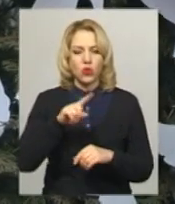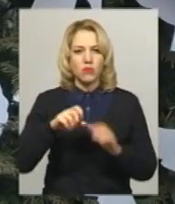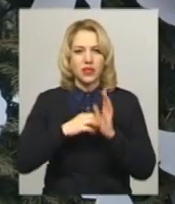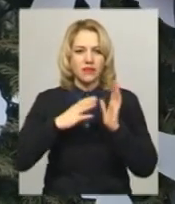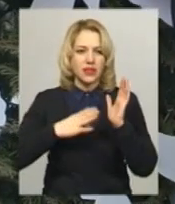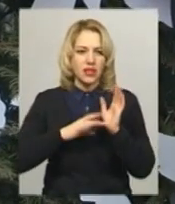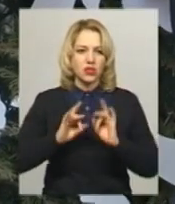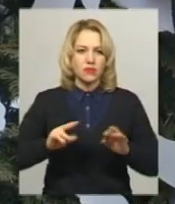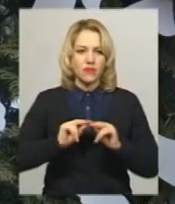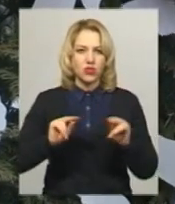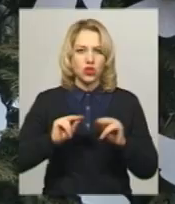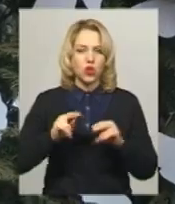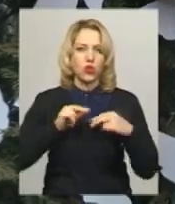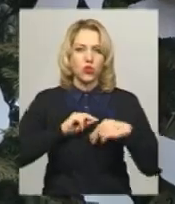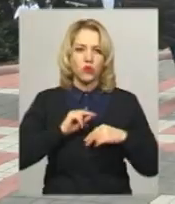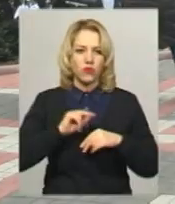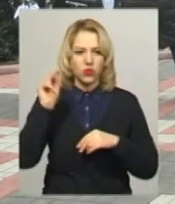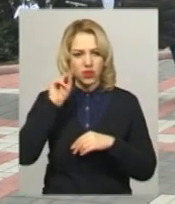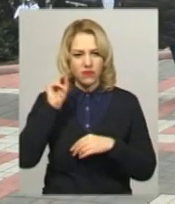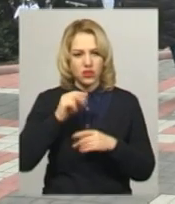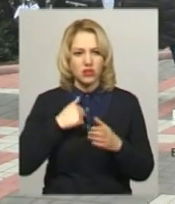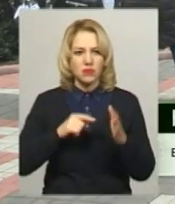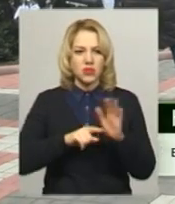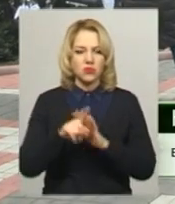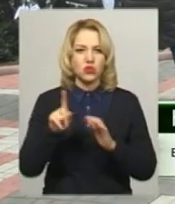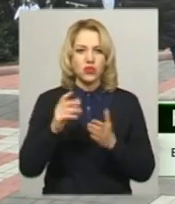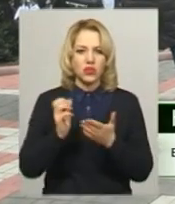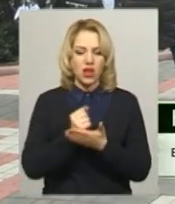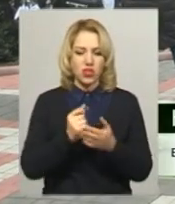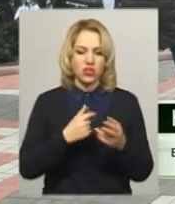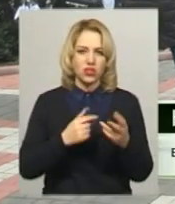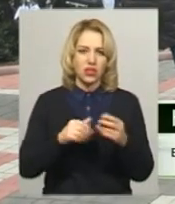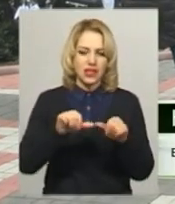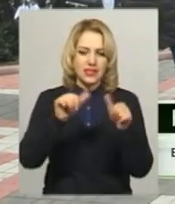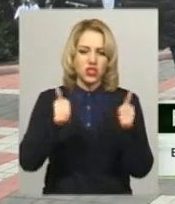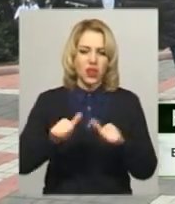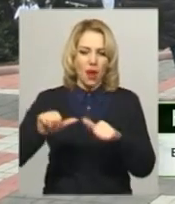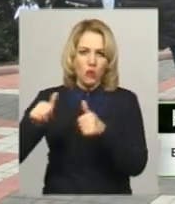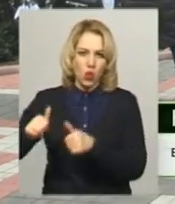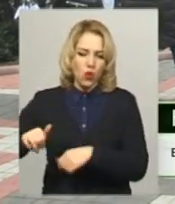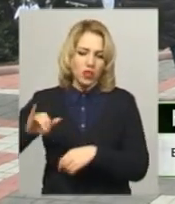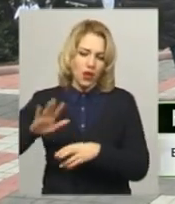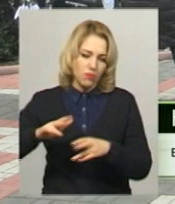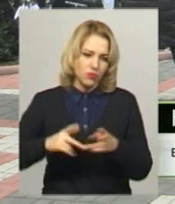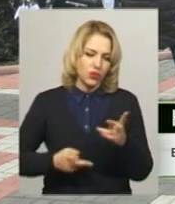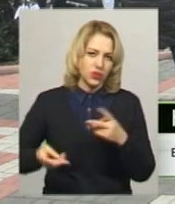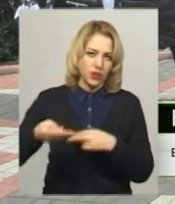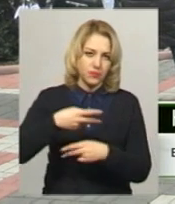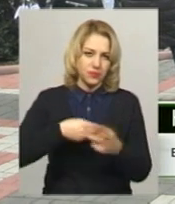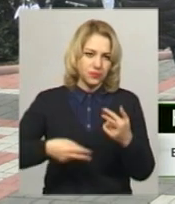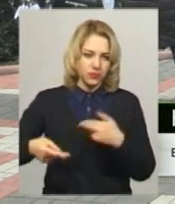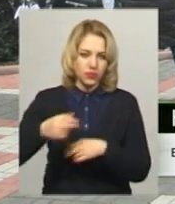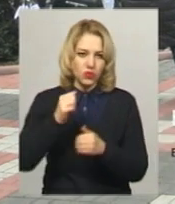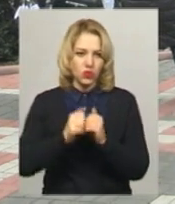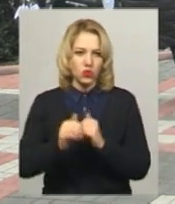розповідає вчителька трудового навчання Наталя Гудь. Ми спочатку знайшли шаблончики, потім вже відповідно зробили шаблон і